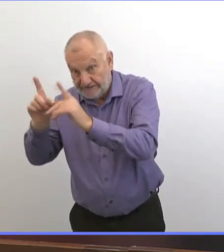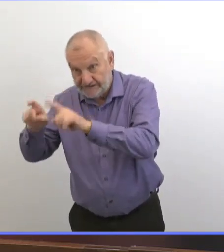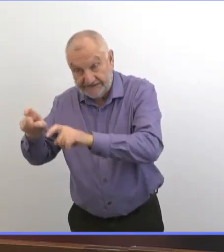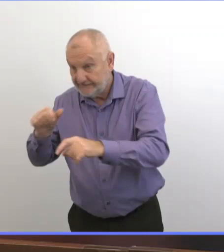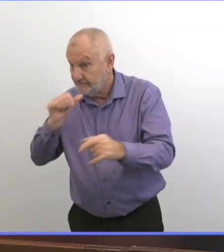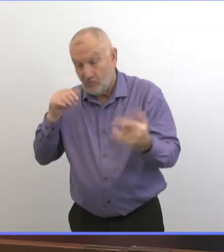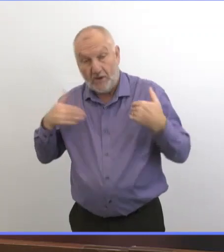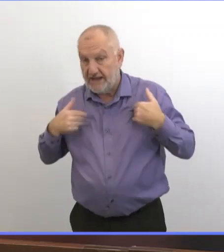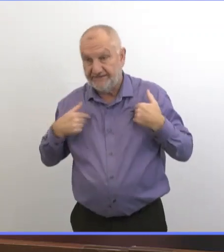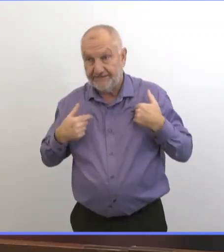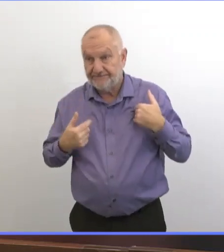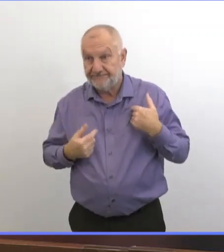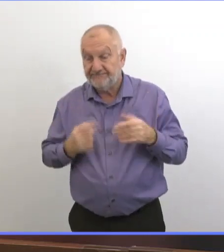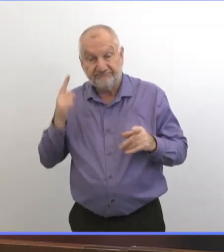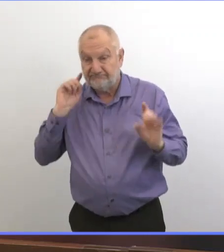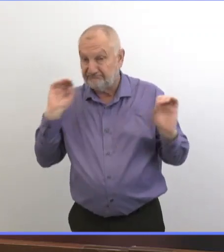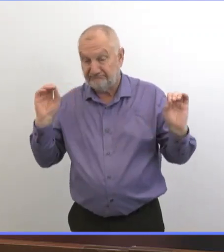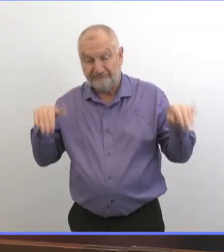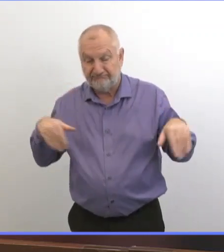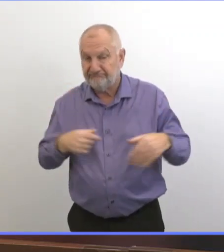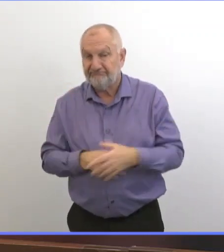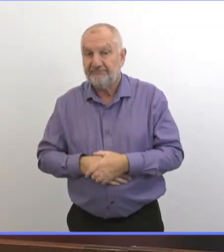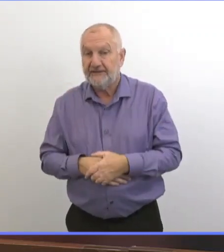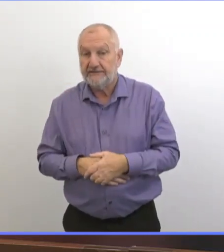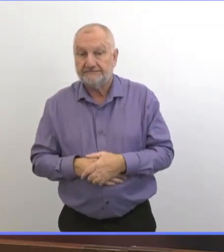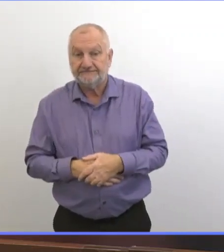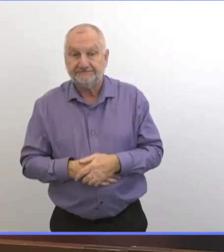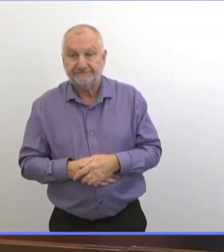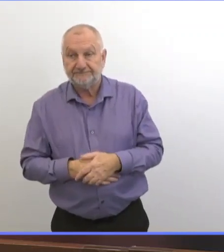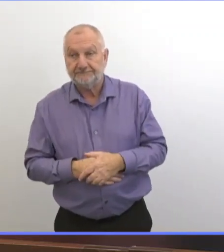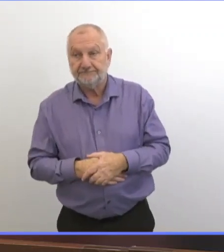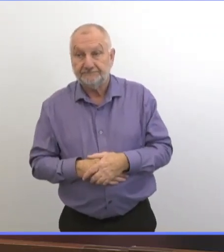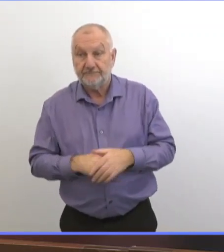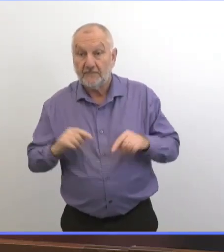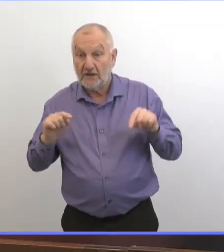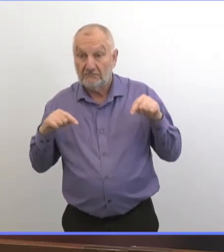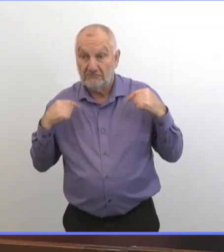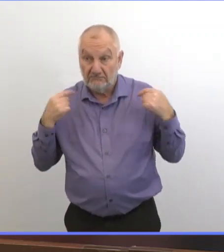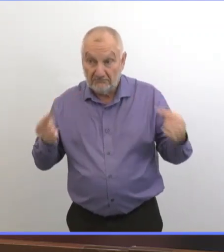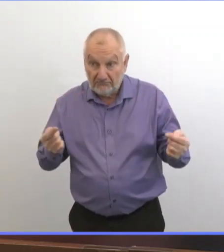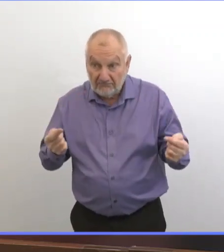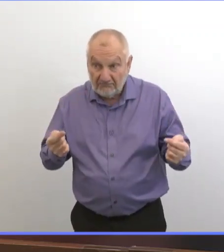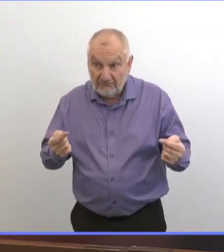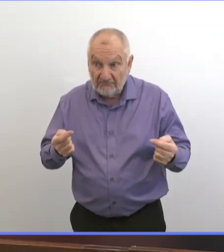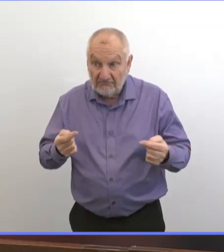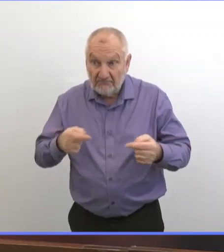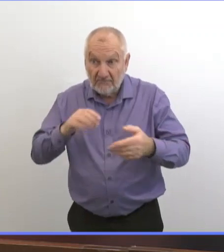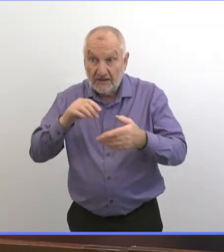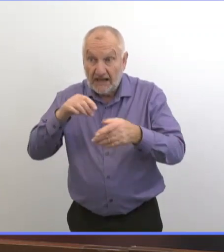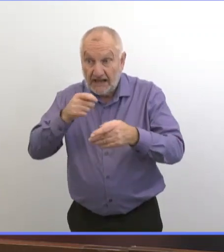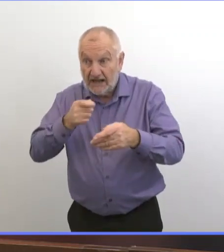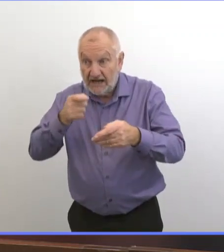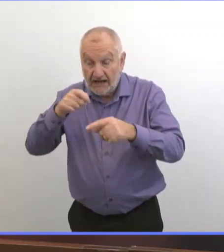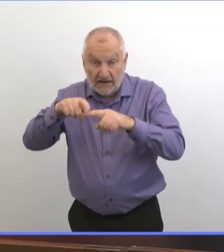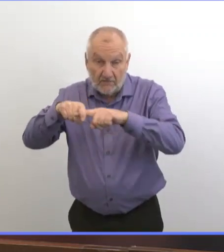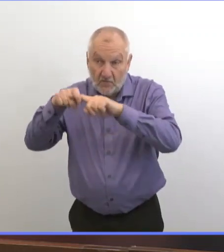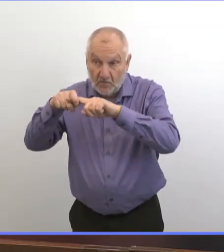cependant qu'on a dû interrompre, annuler des procédures